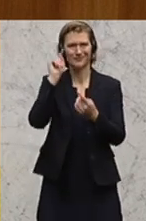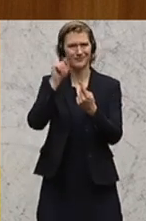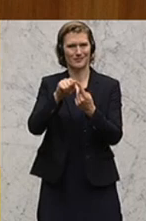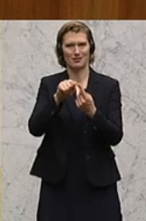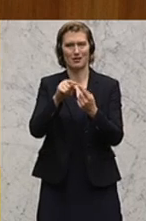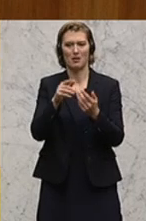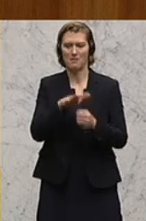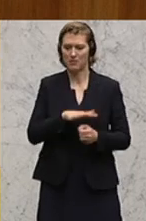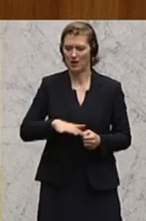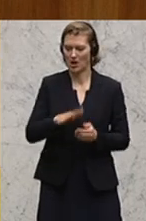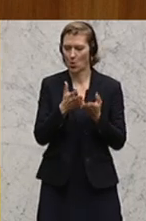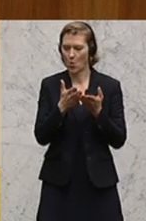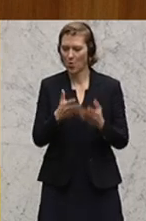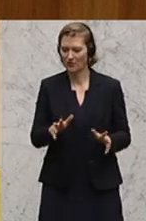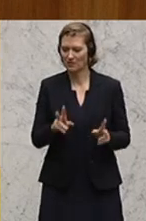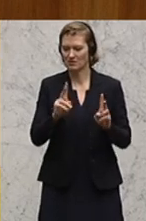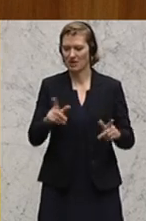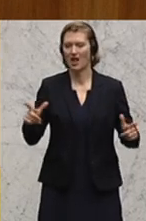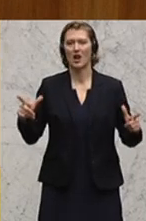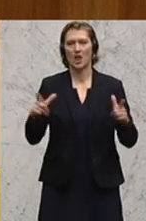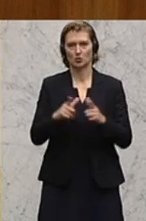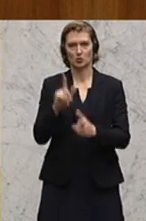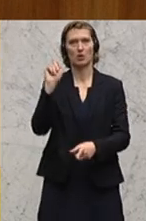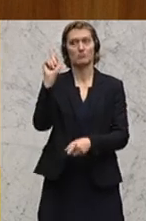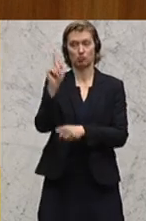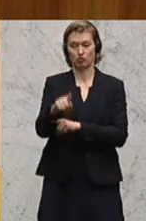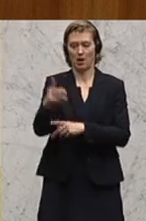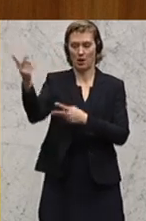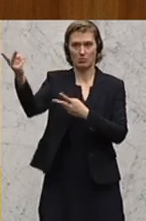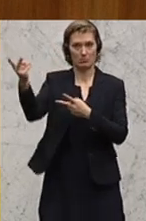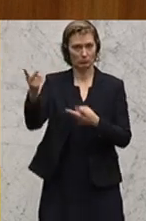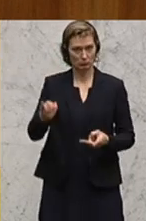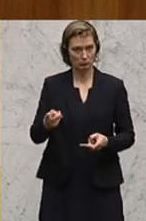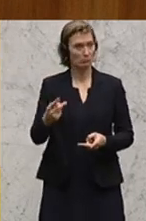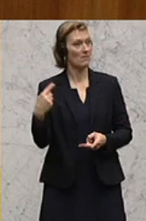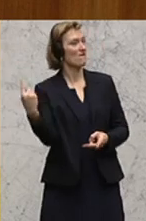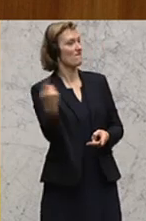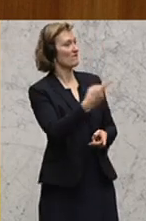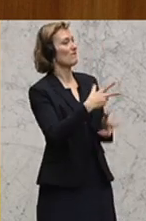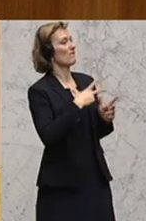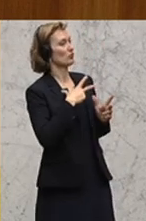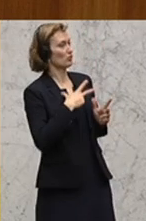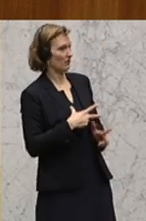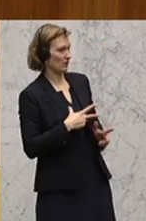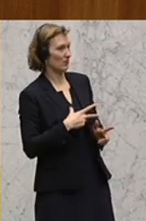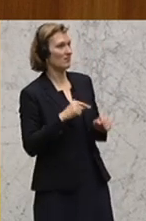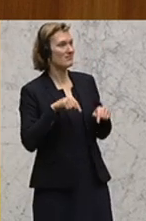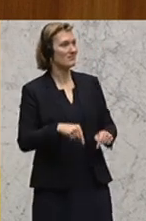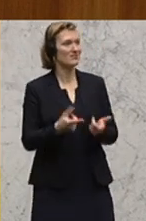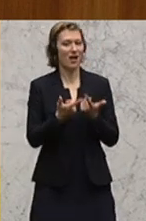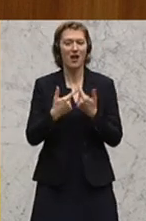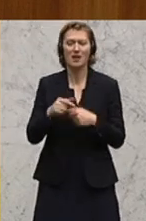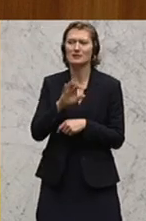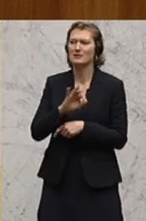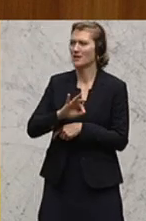dass die Öffentlichkeit bei uns Leistungen bestellt, wir die erbringen und Sie alle sehr froh darüber sein können, dass sie in unserem Land